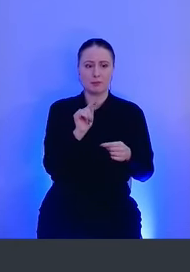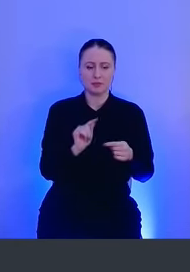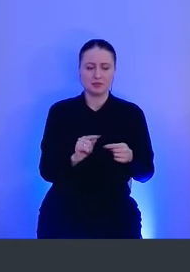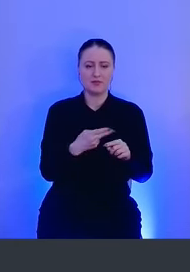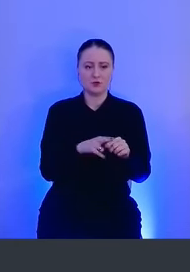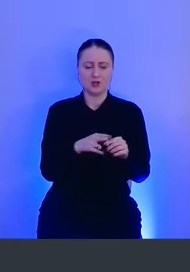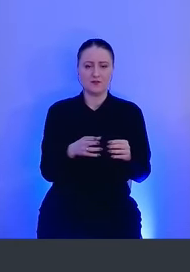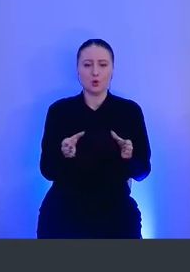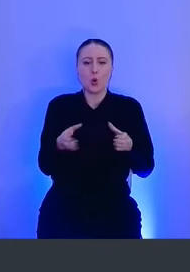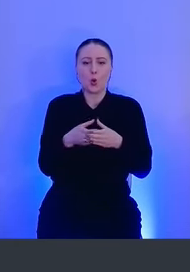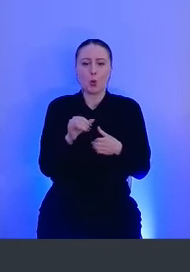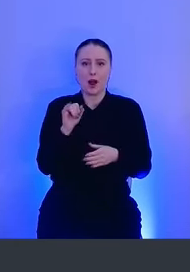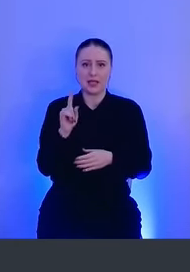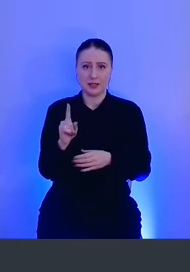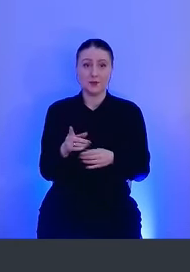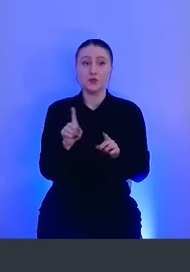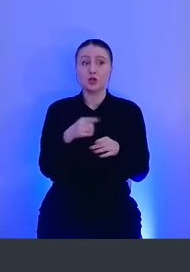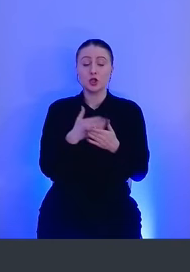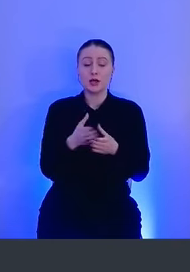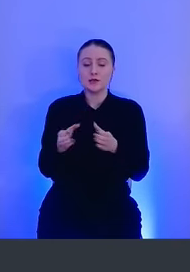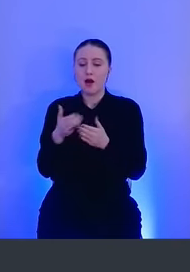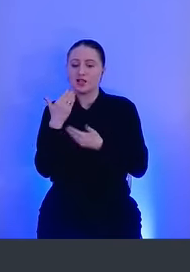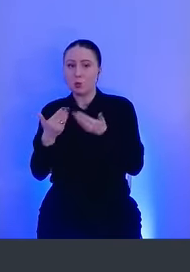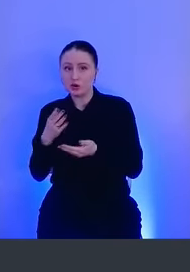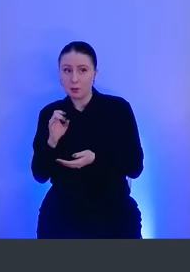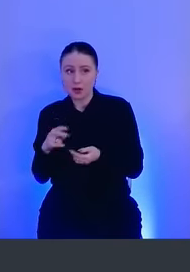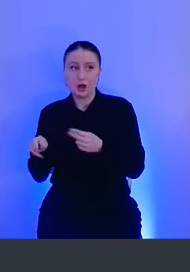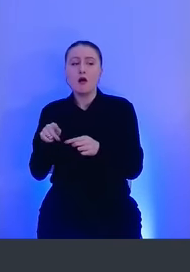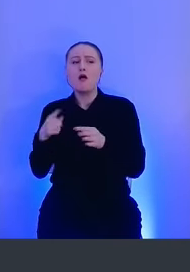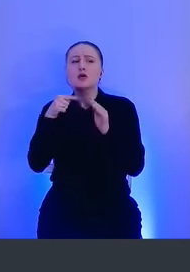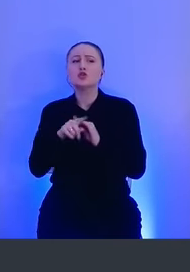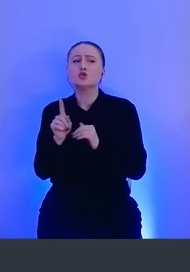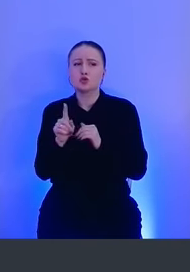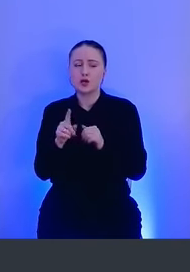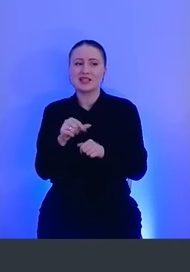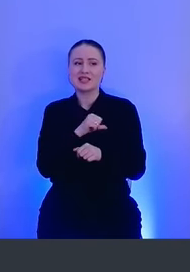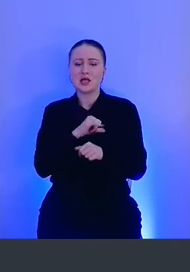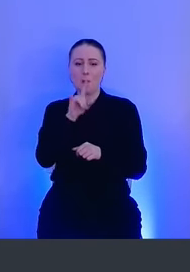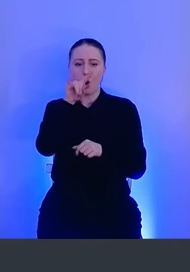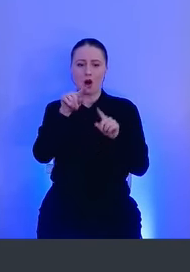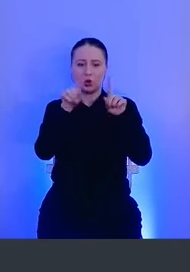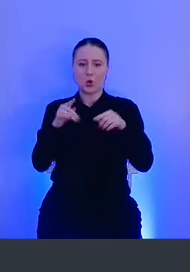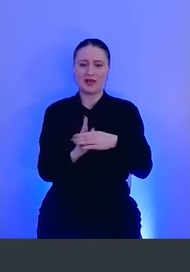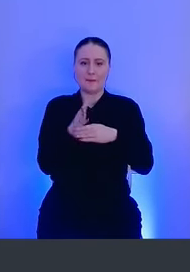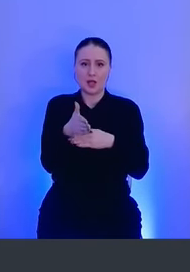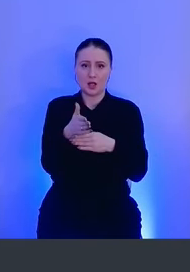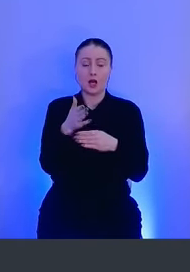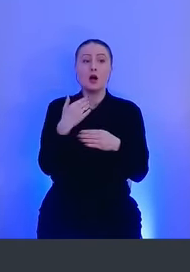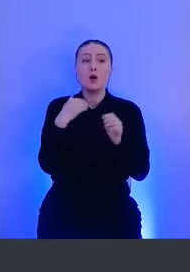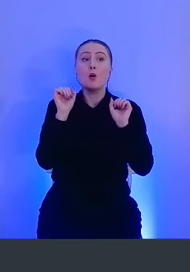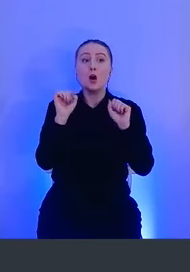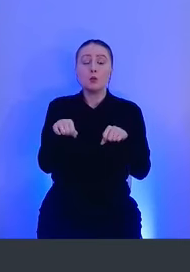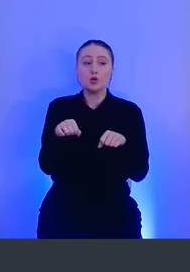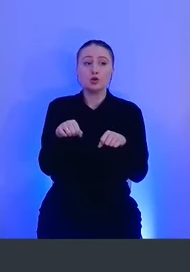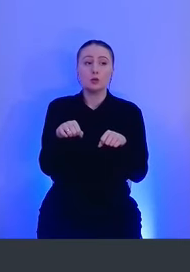процесс групп ID. Также у нас есть responsible process ID. Он обозначает вот это само окно терминала. То есть мы можем